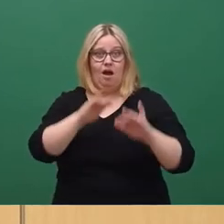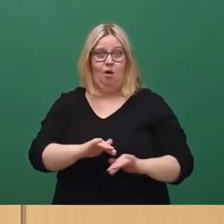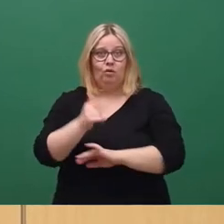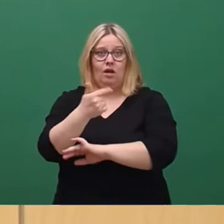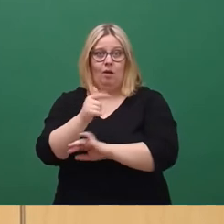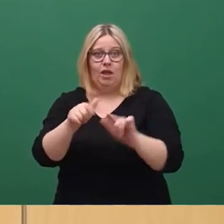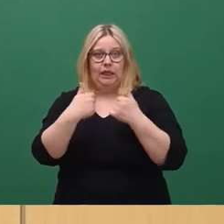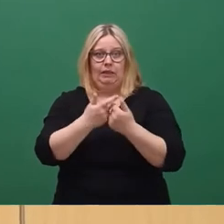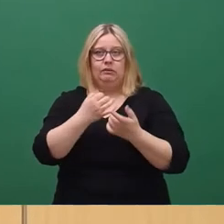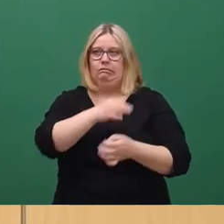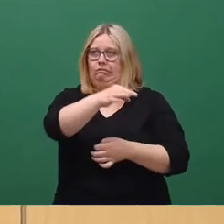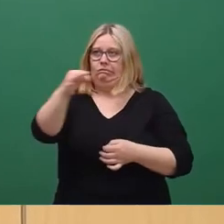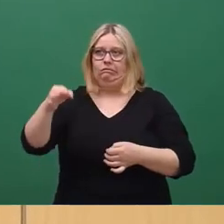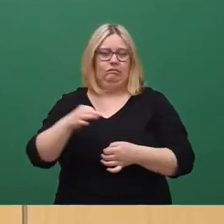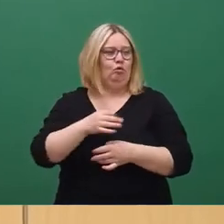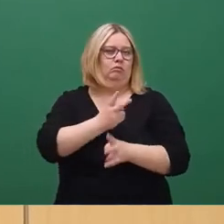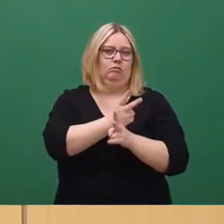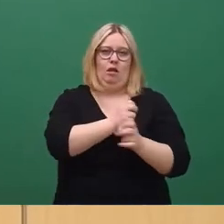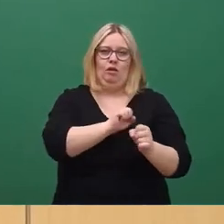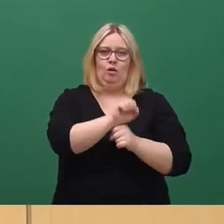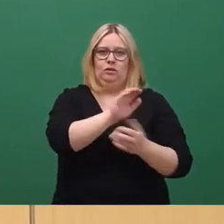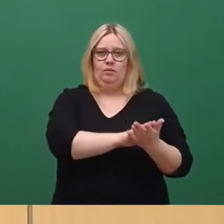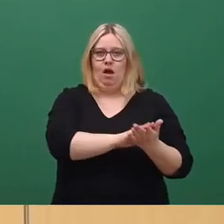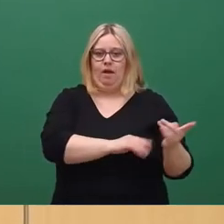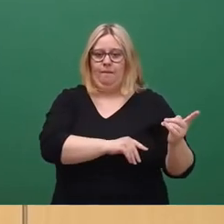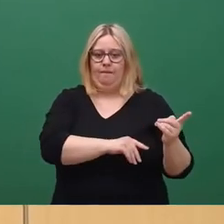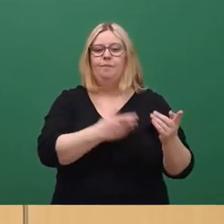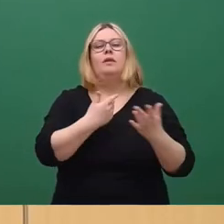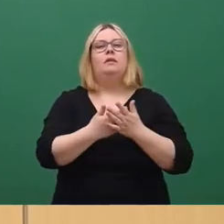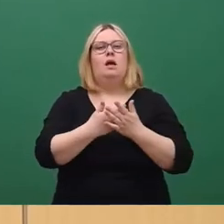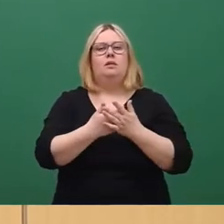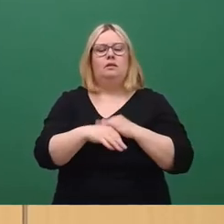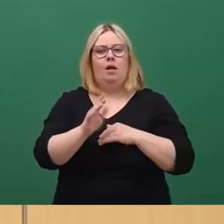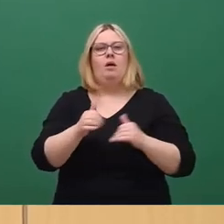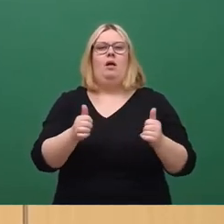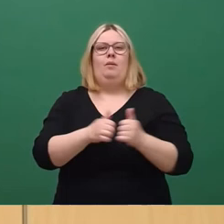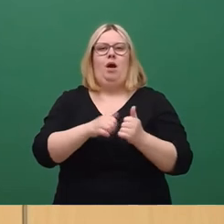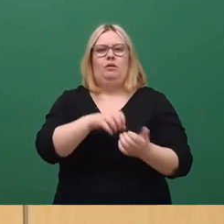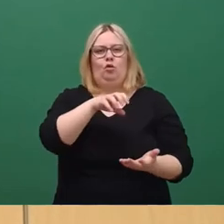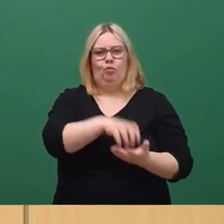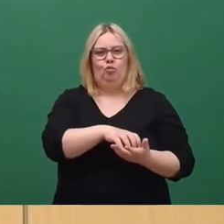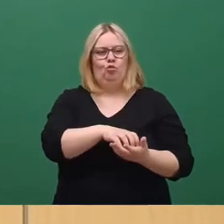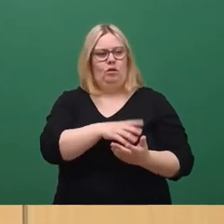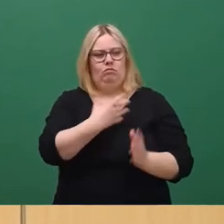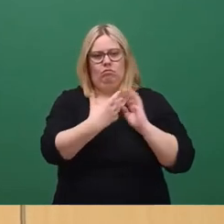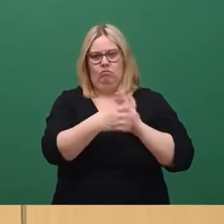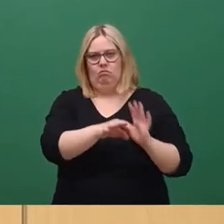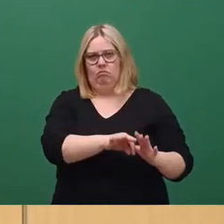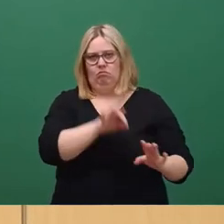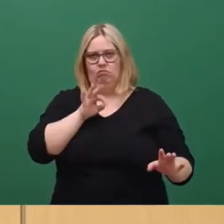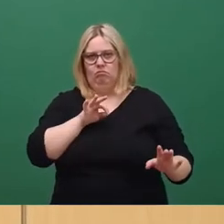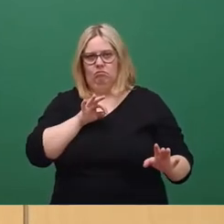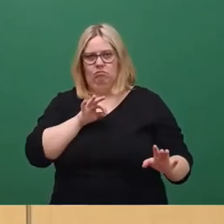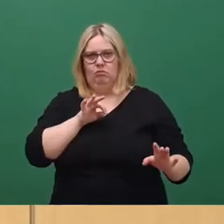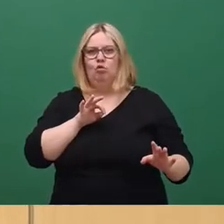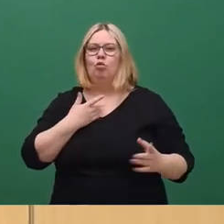weitergezogen sind. Deshalb werden wir eine Partnerkommune in der betroffenen Region identifizieren und die Mittel